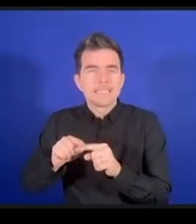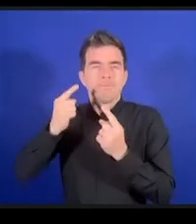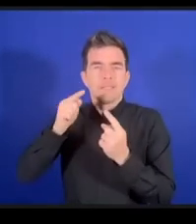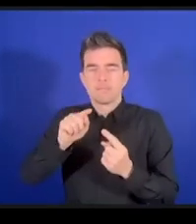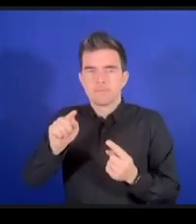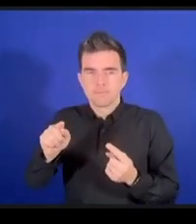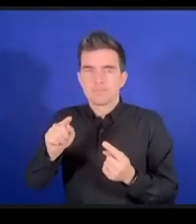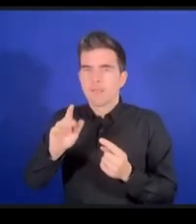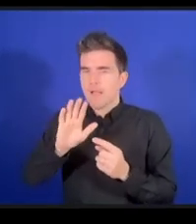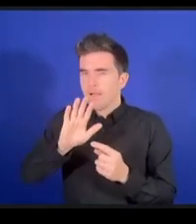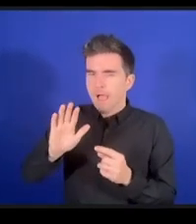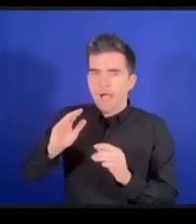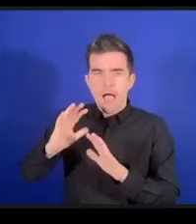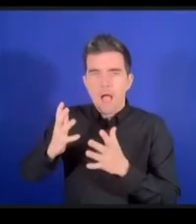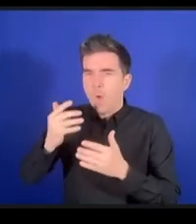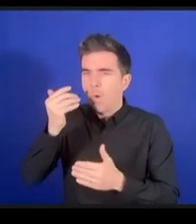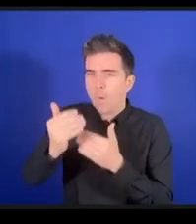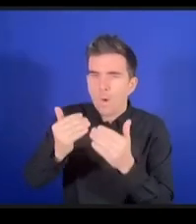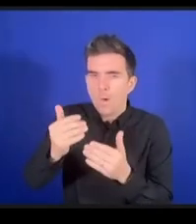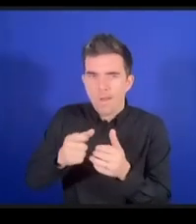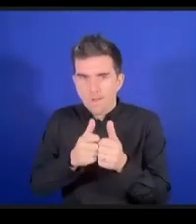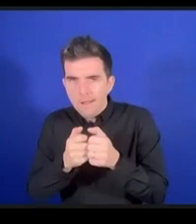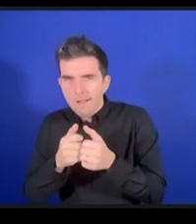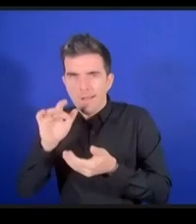例えばスクリーンリーダーとかあるいは